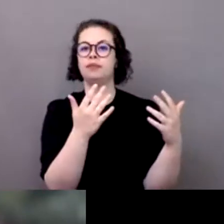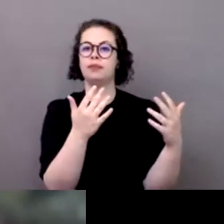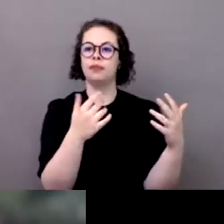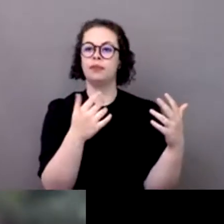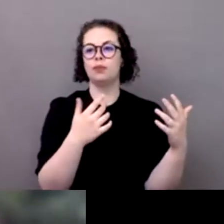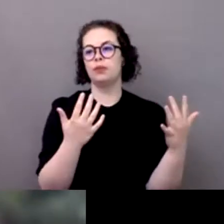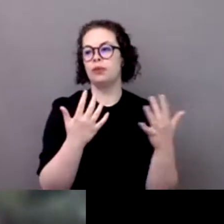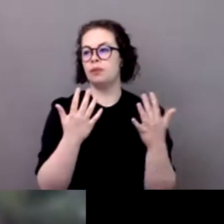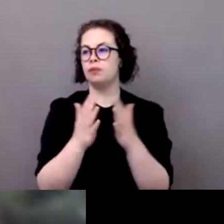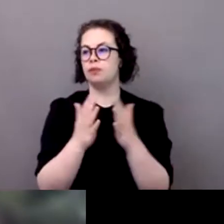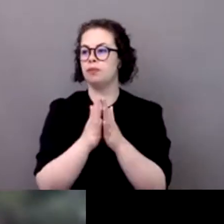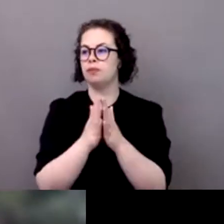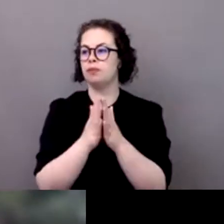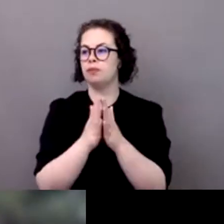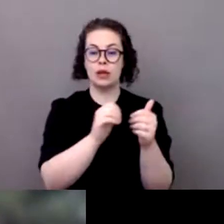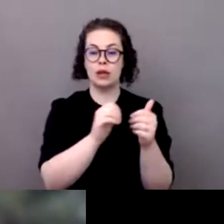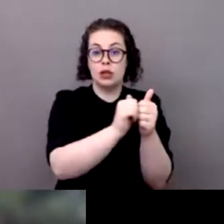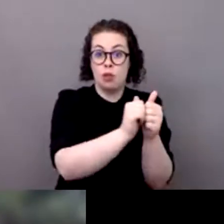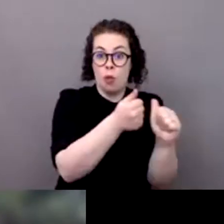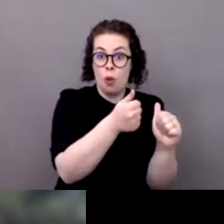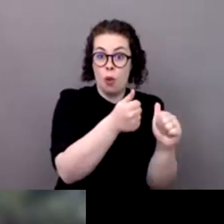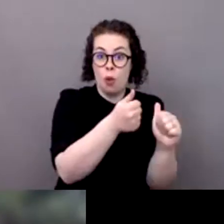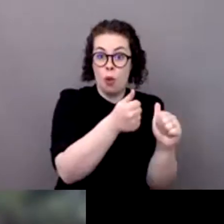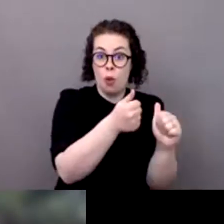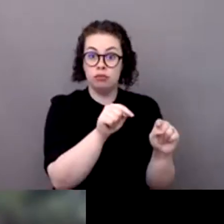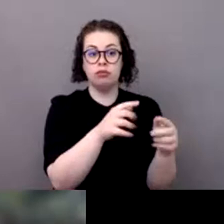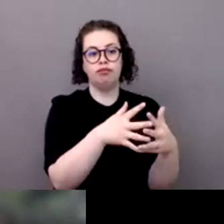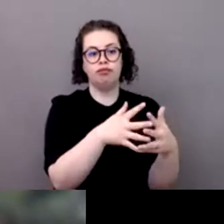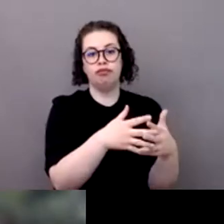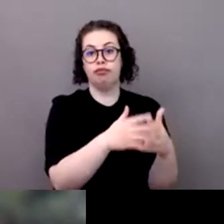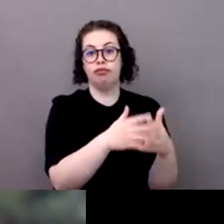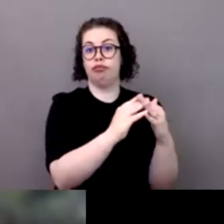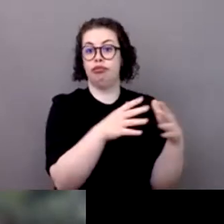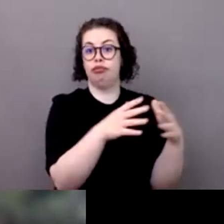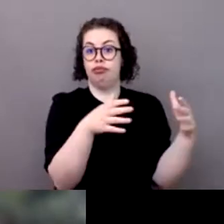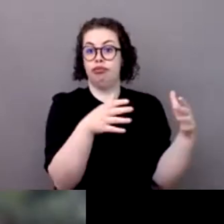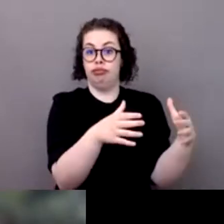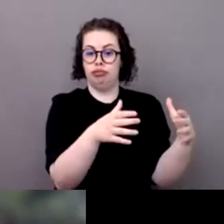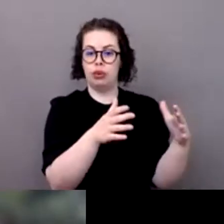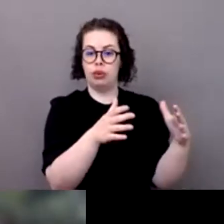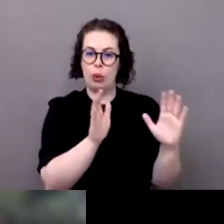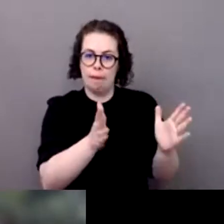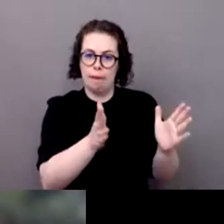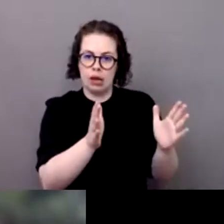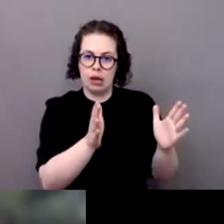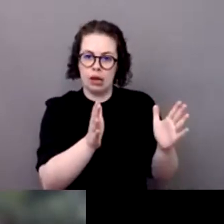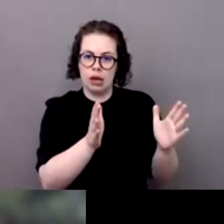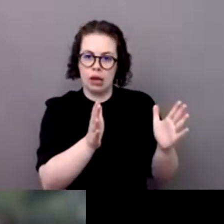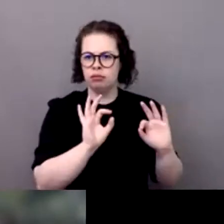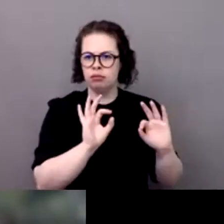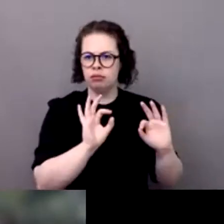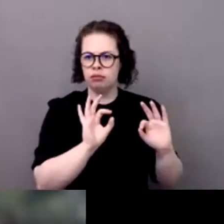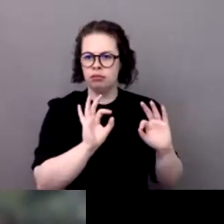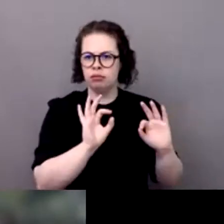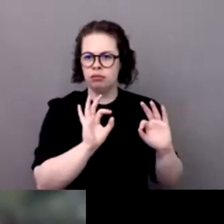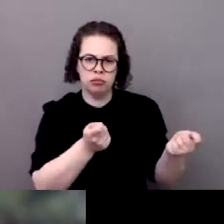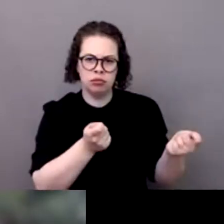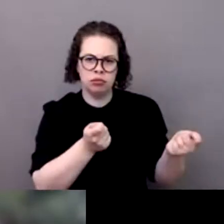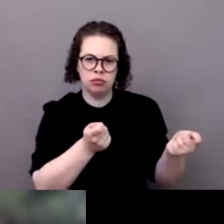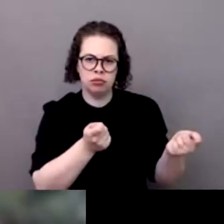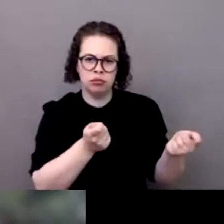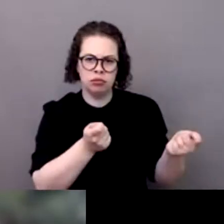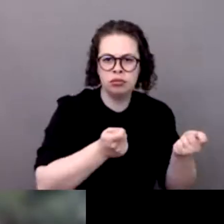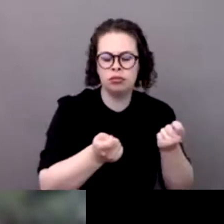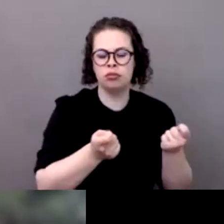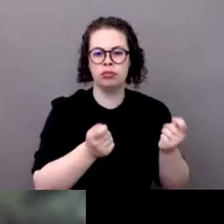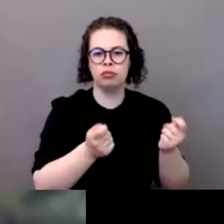poser la question une fois qu'on a institué des habitudes des modes de fonctionnement sur l'impact du vous